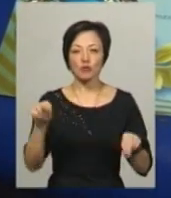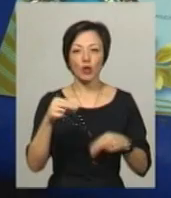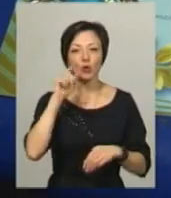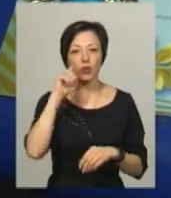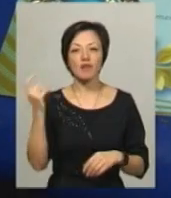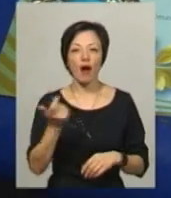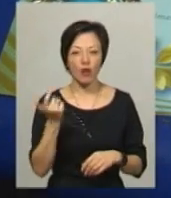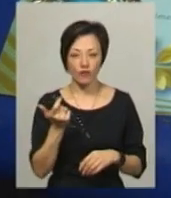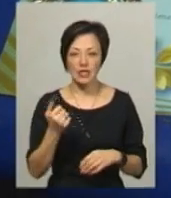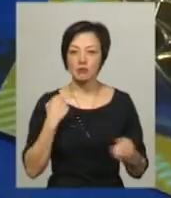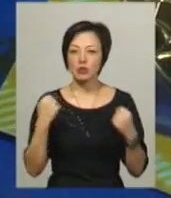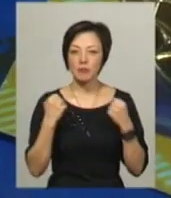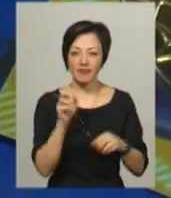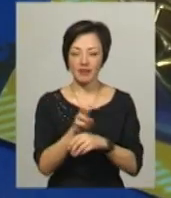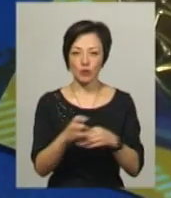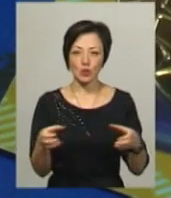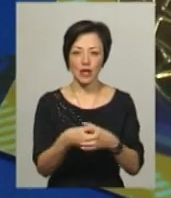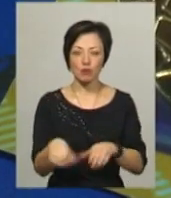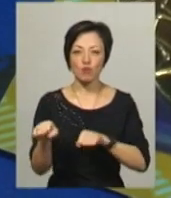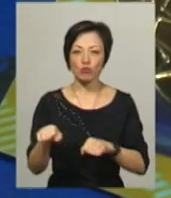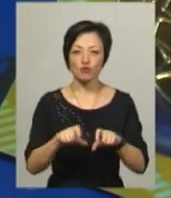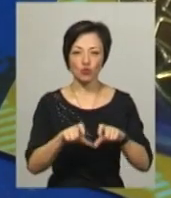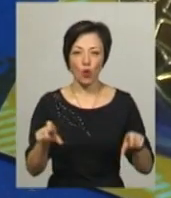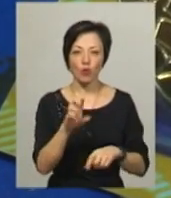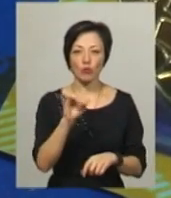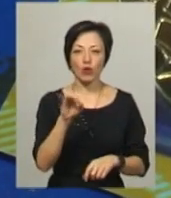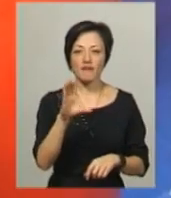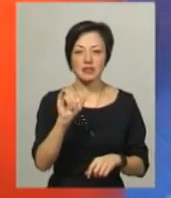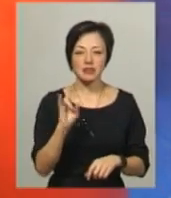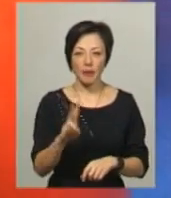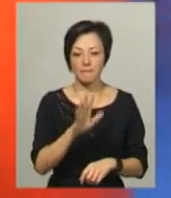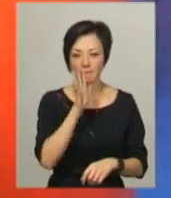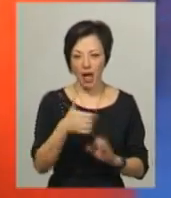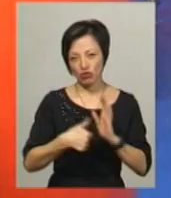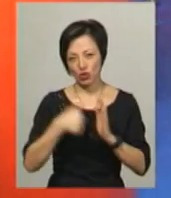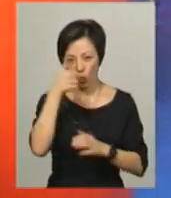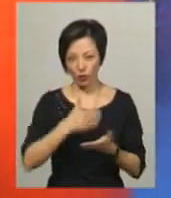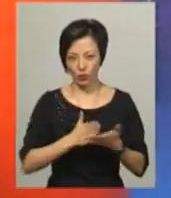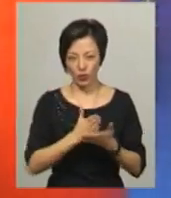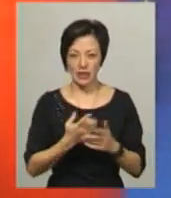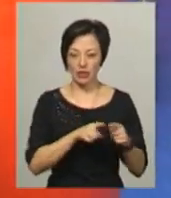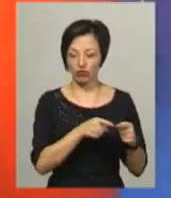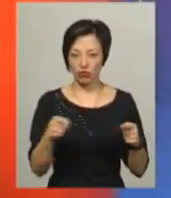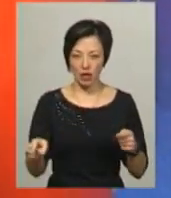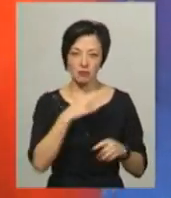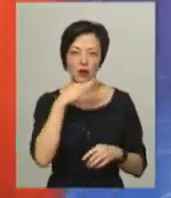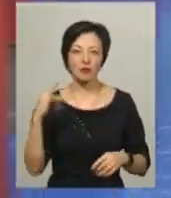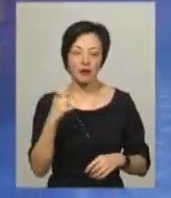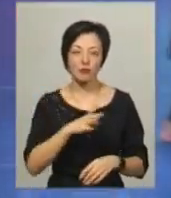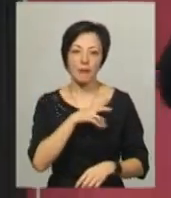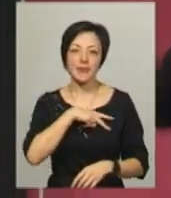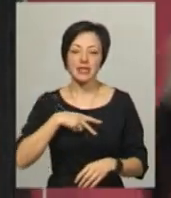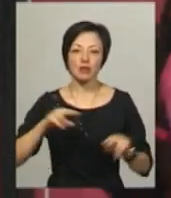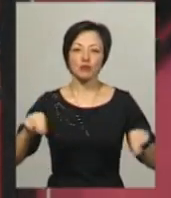України в Харкові. Спортсменки відвідують секцію боксу в школі «Буревісник» 5-6 років, і за цей час, каже тренер Богдан Синчук, неодноразово були